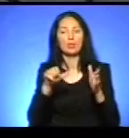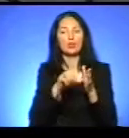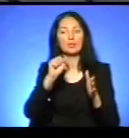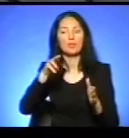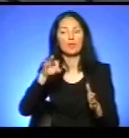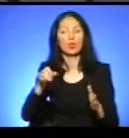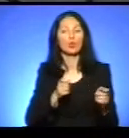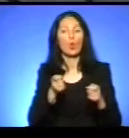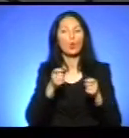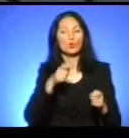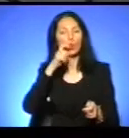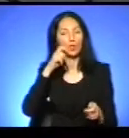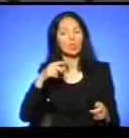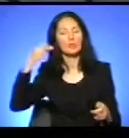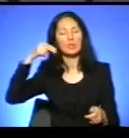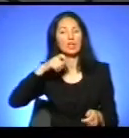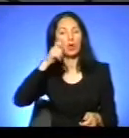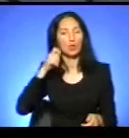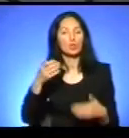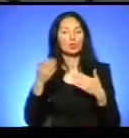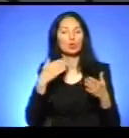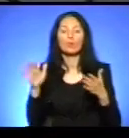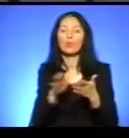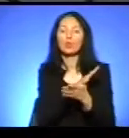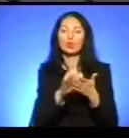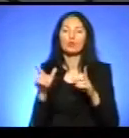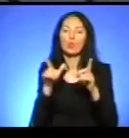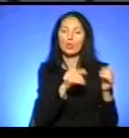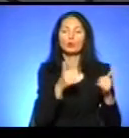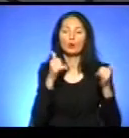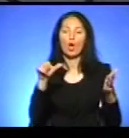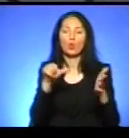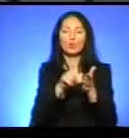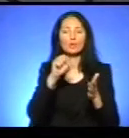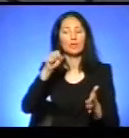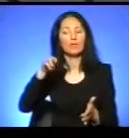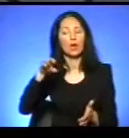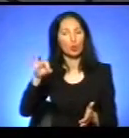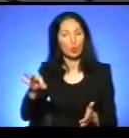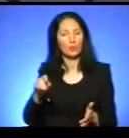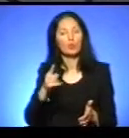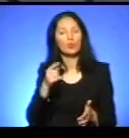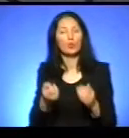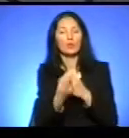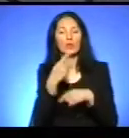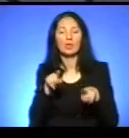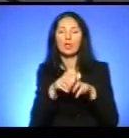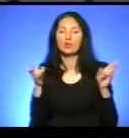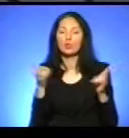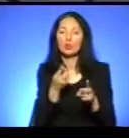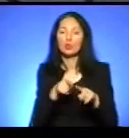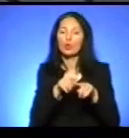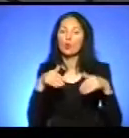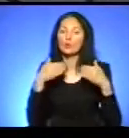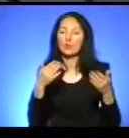уряду України, до президента України стосовно безкоштовного проїзду для учасників АТО. Чому виникла необхідність у такому